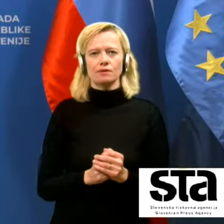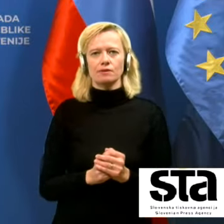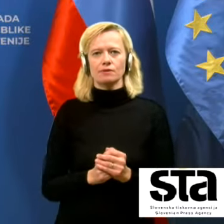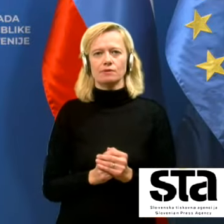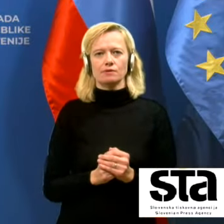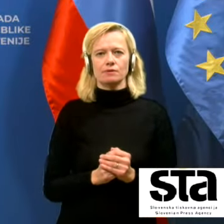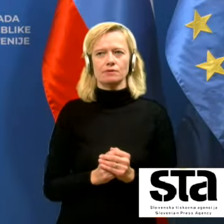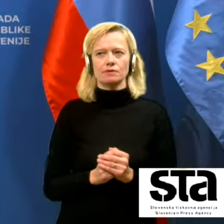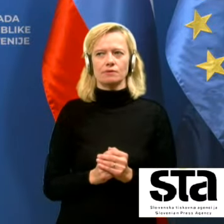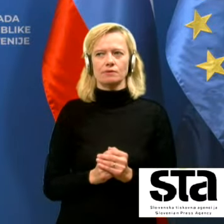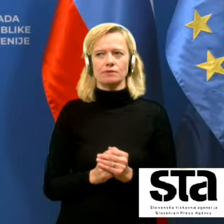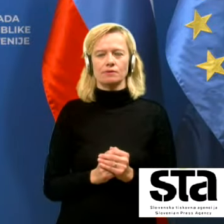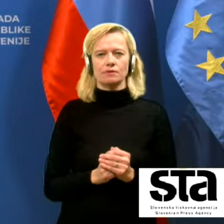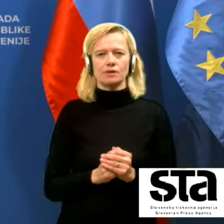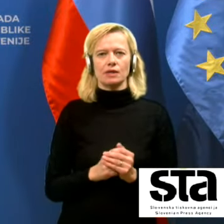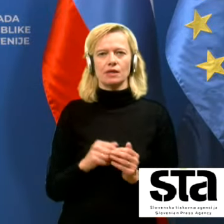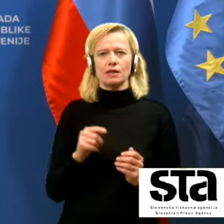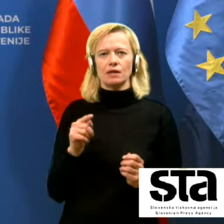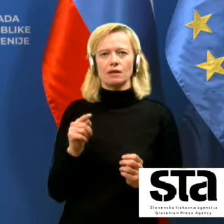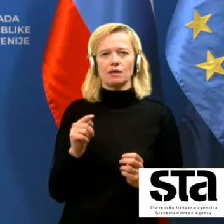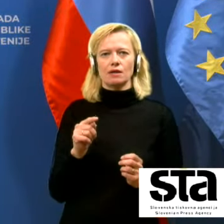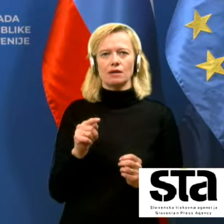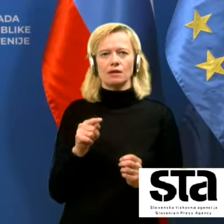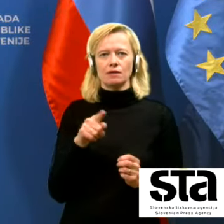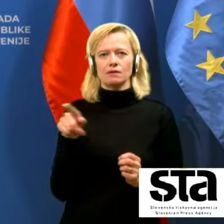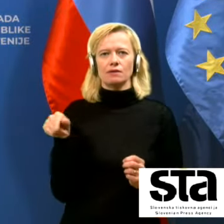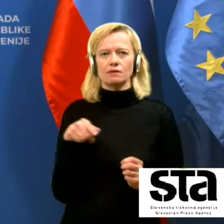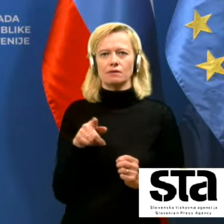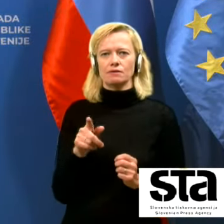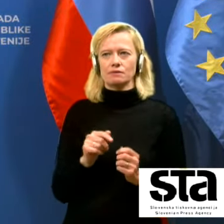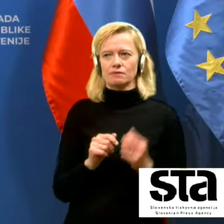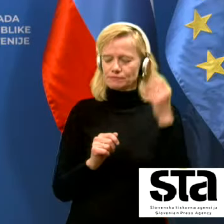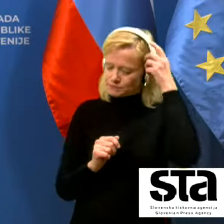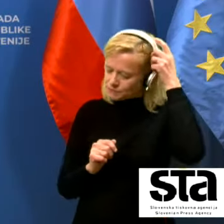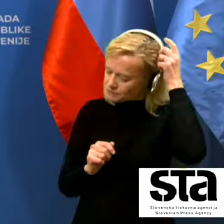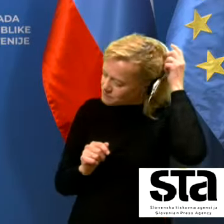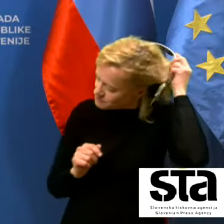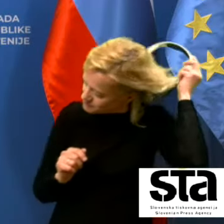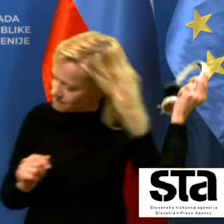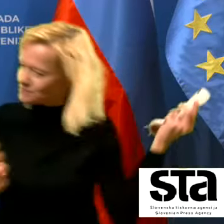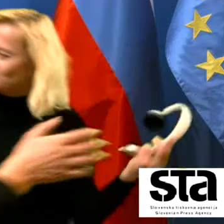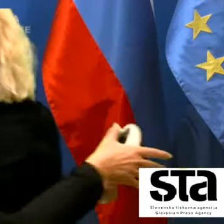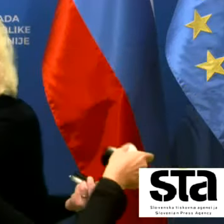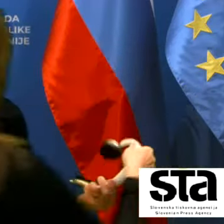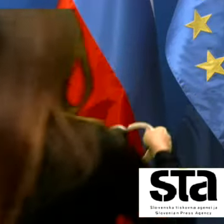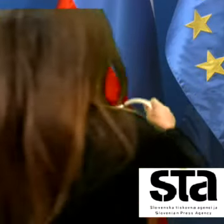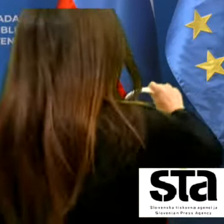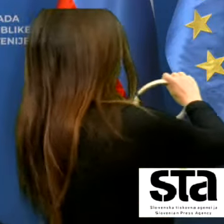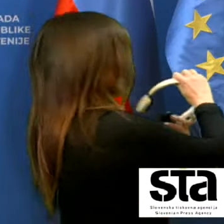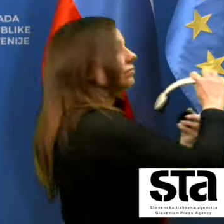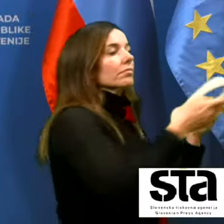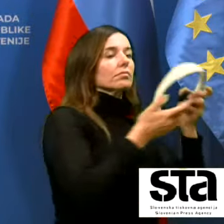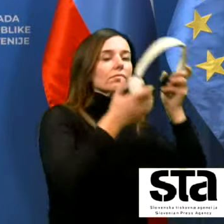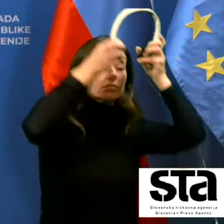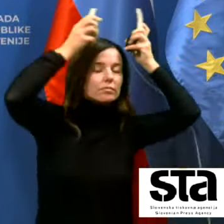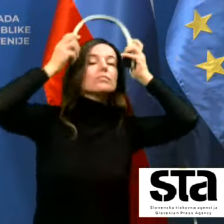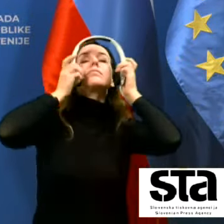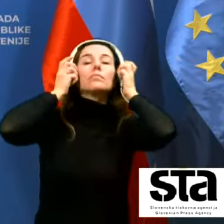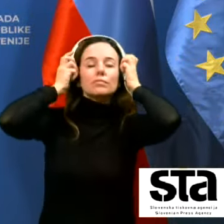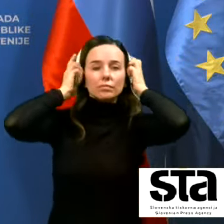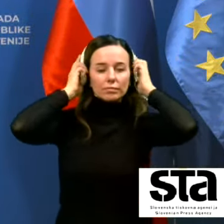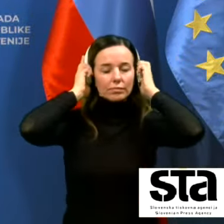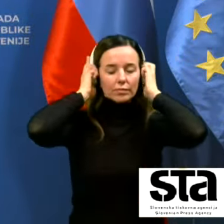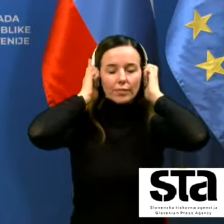izjemost v nekaterih sodobnih narejeni na način ki in funkcionirajo na način